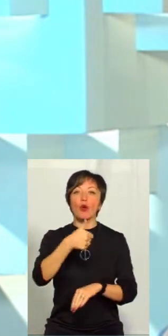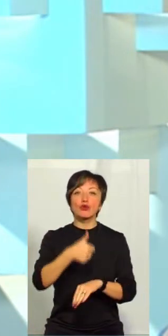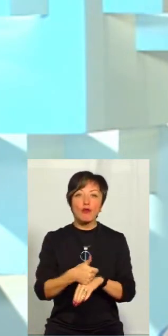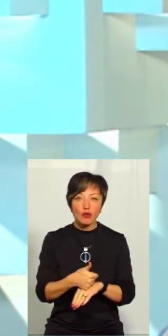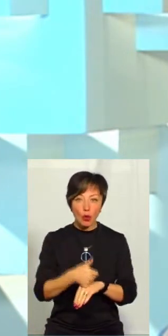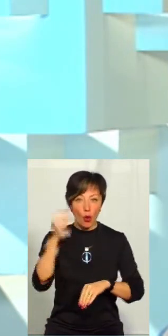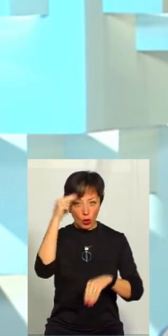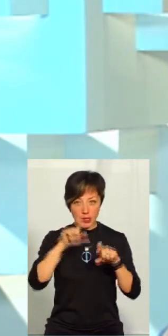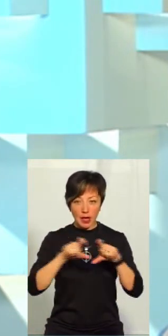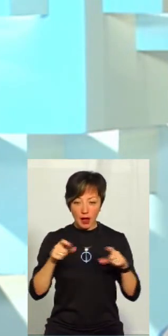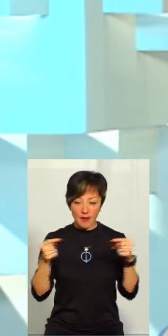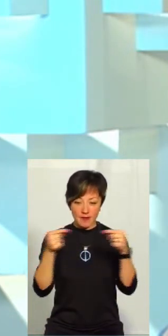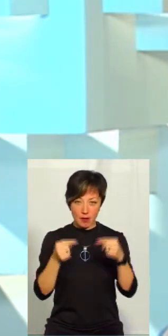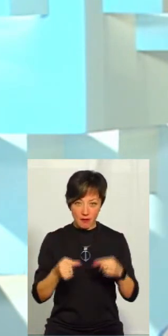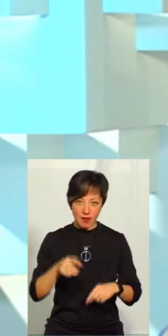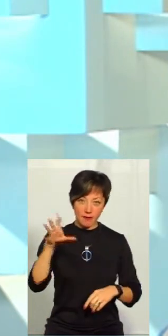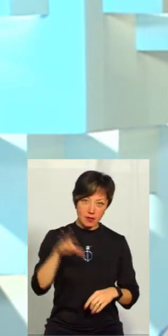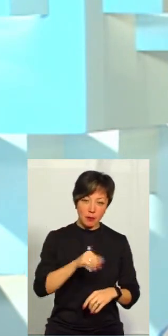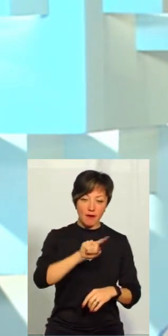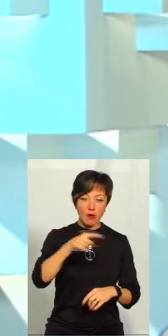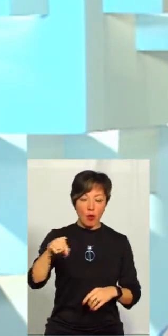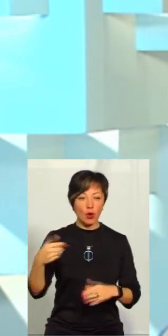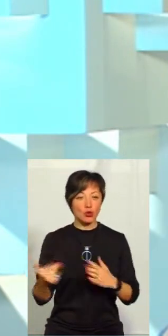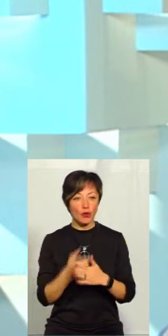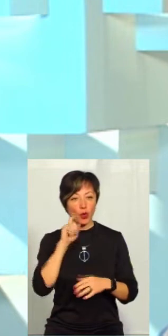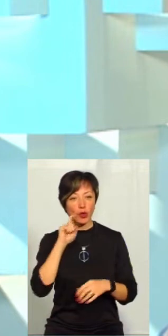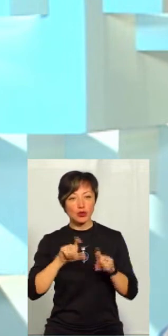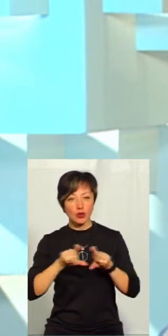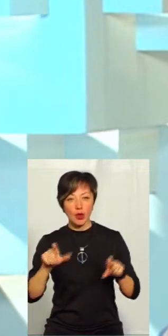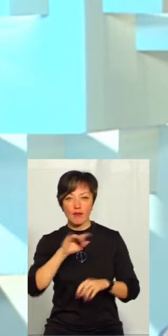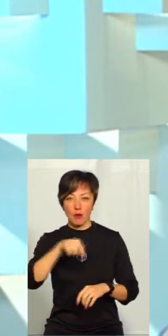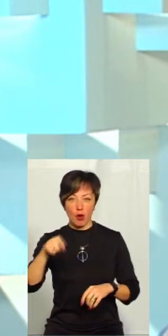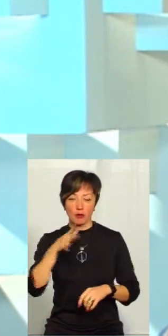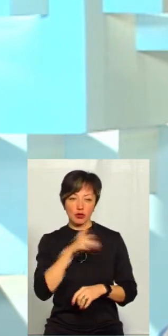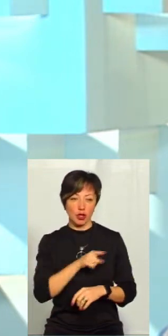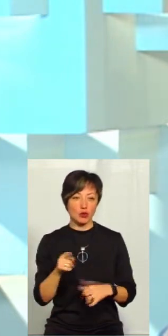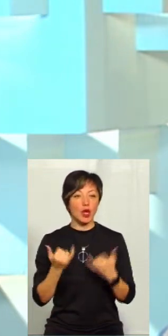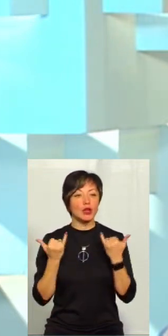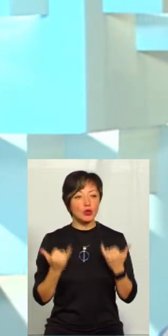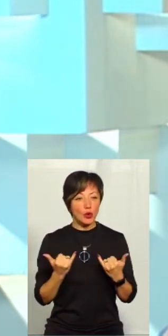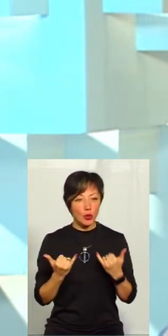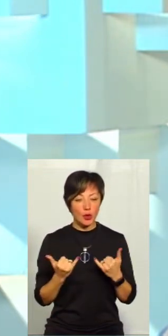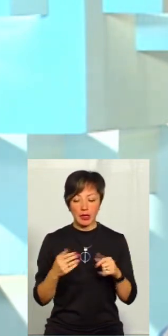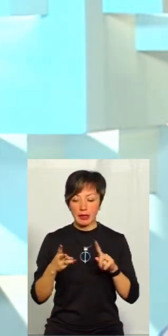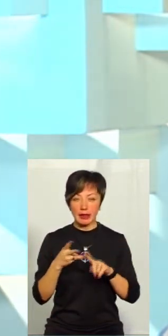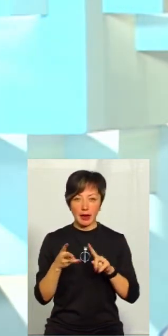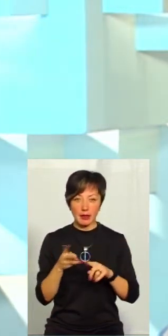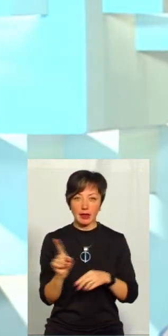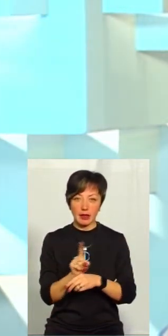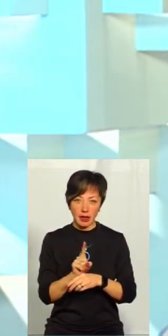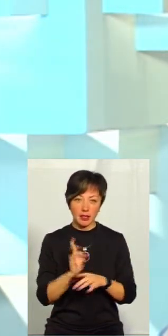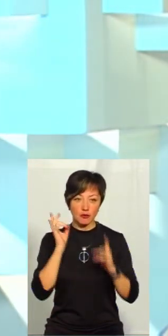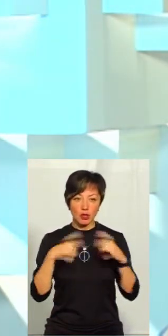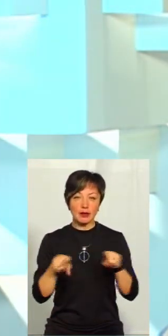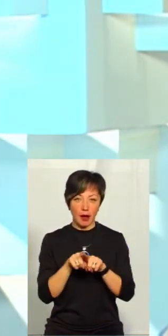закладу, який відповідав би всім вимогам і нової української школи, вимогам часу. Тому сьогодні оцей третій критерій, він